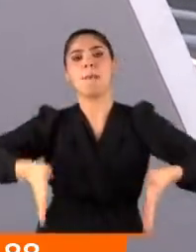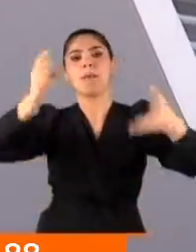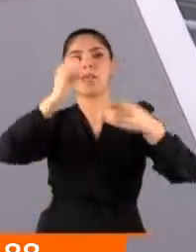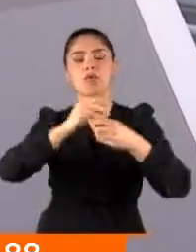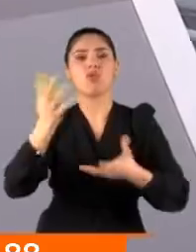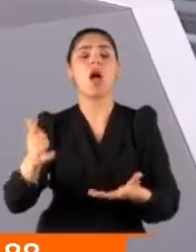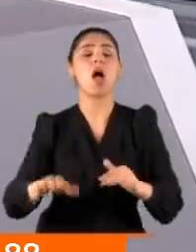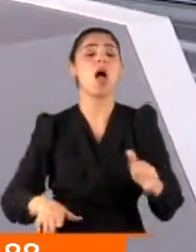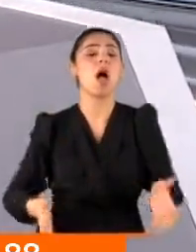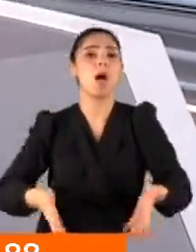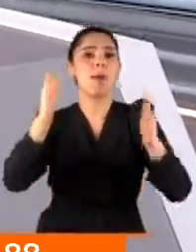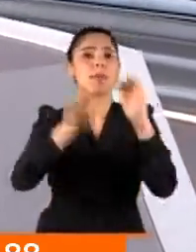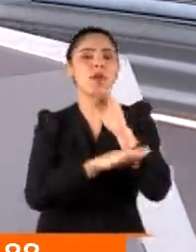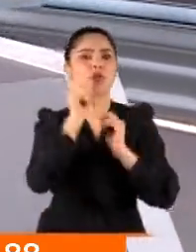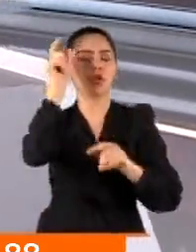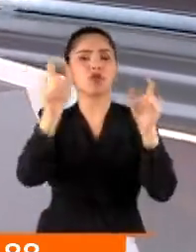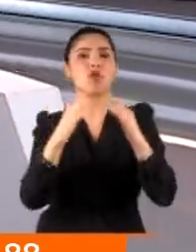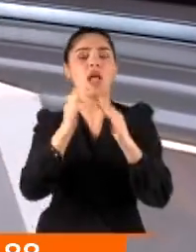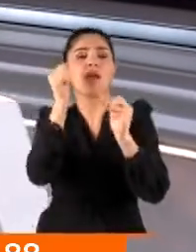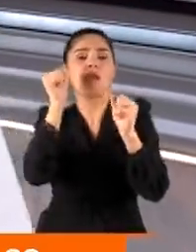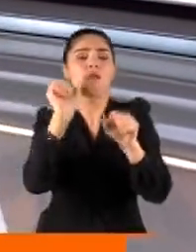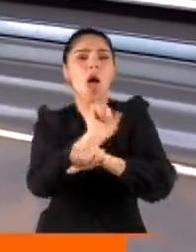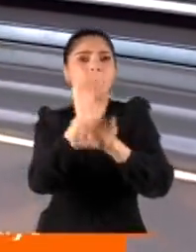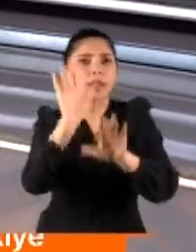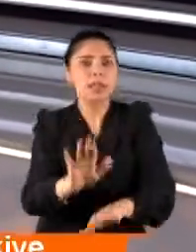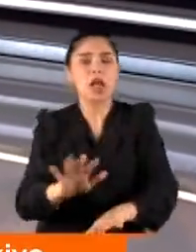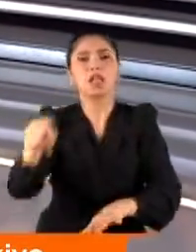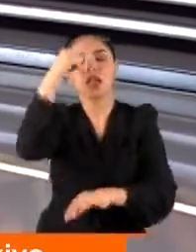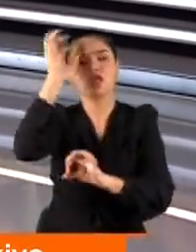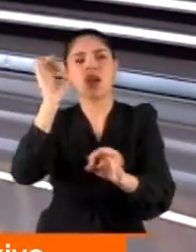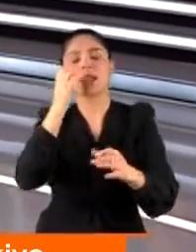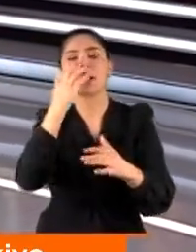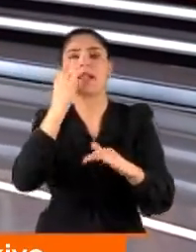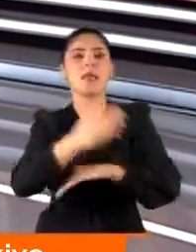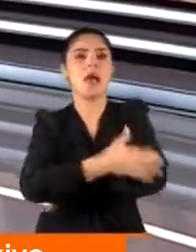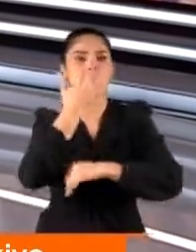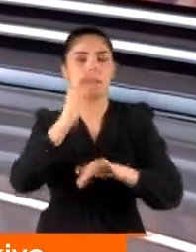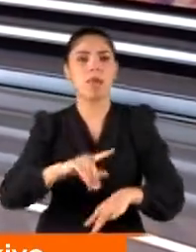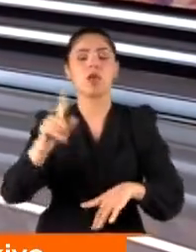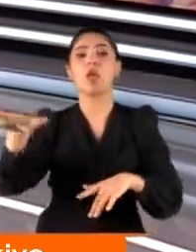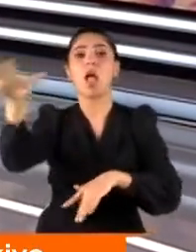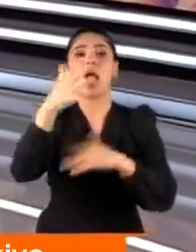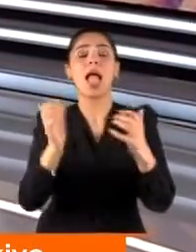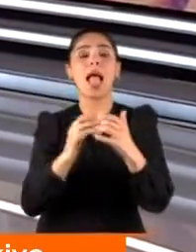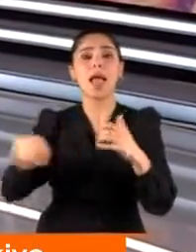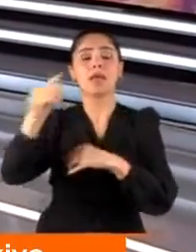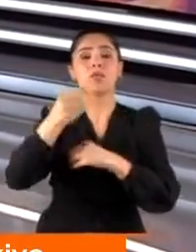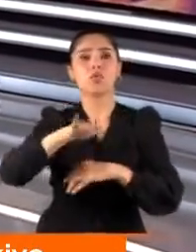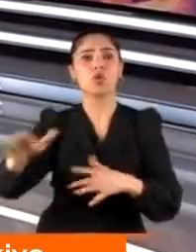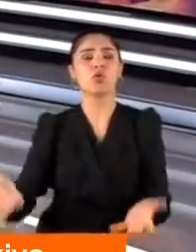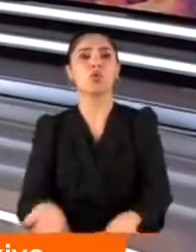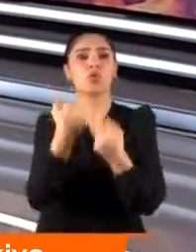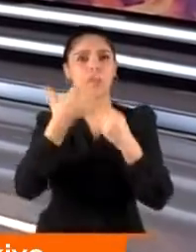ve apartman sakinleri evlerinde mahsur kaldı. Balkonlarda çaresizce yardım bekleyenler ekiplerden önce çocukların kurtarılmasını istedi. İtfaiye